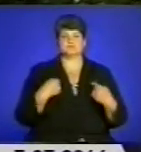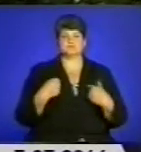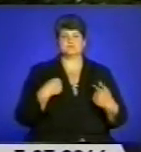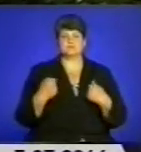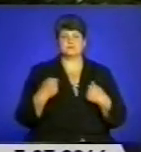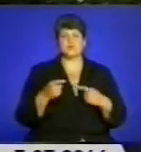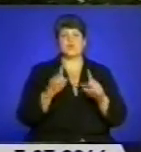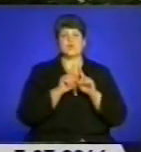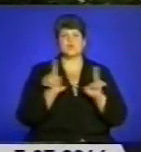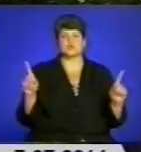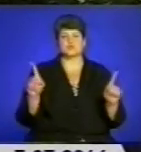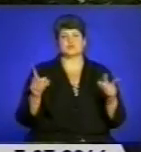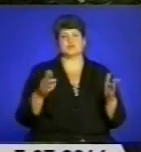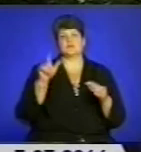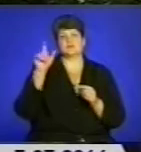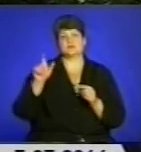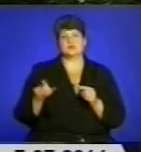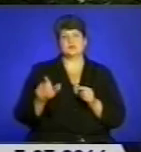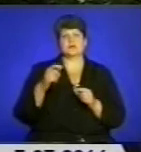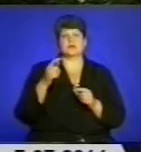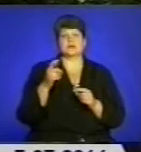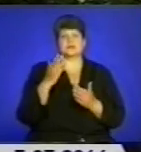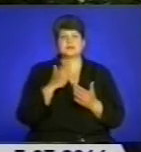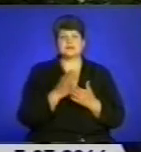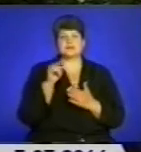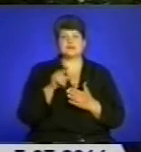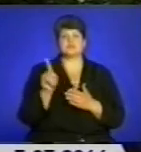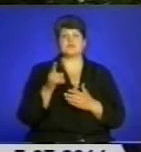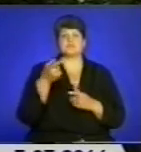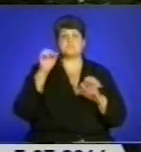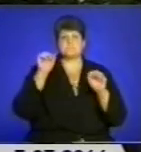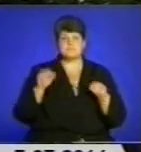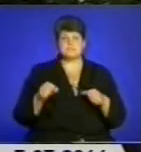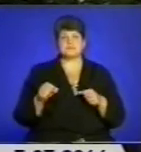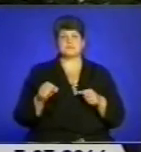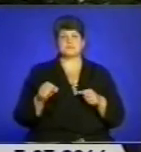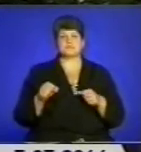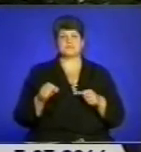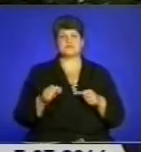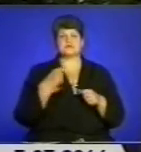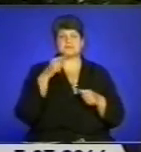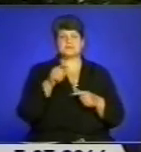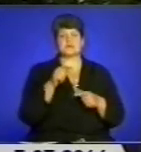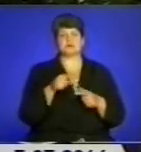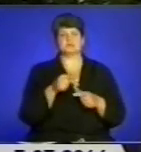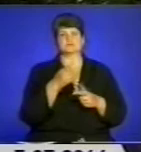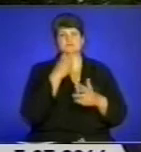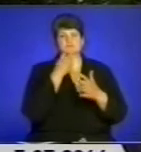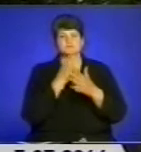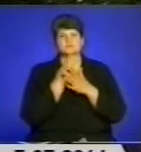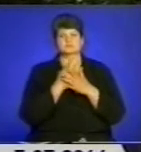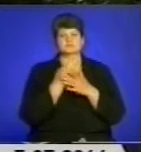Особливість постаті Івана Хрестителя є те, що він умів із тих, ми кажемо, знаків, із тих